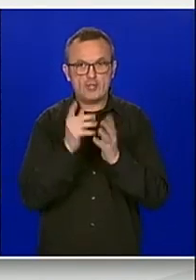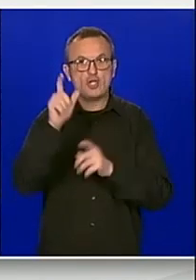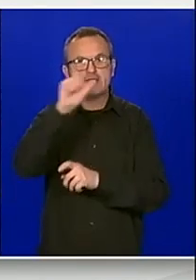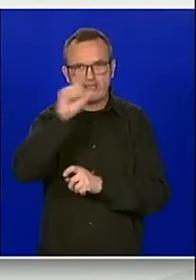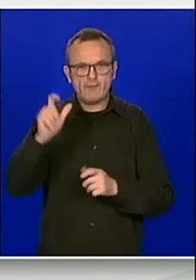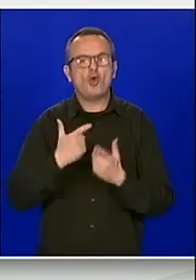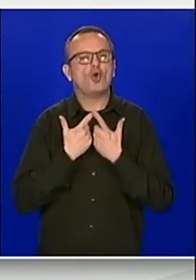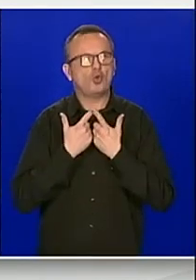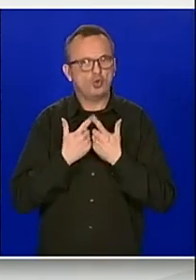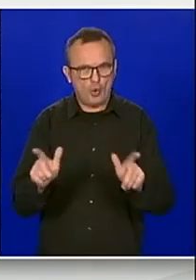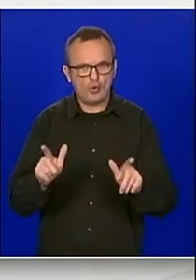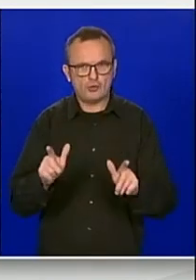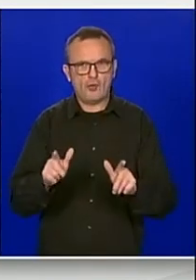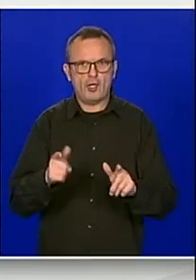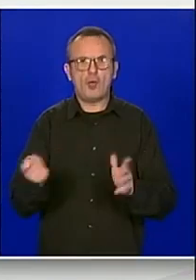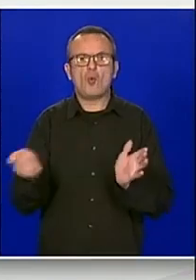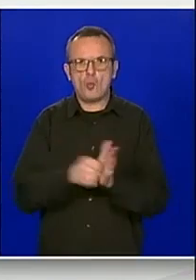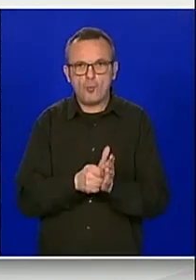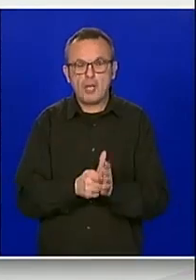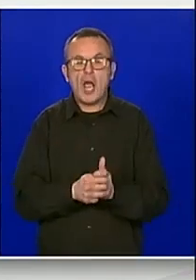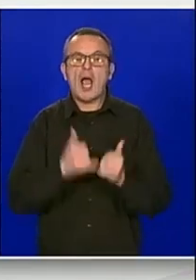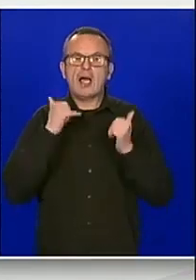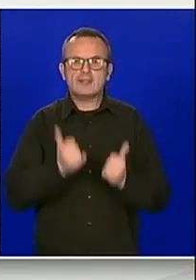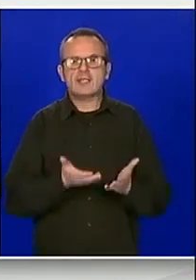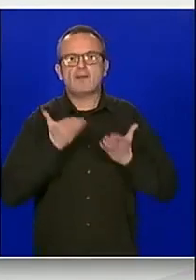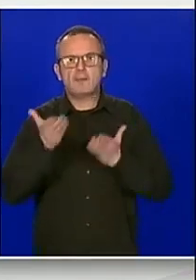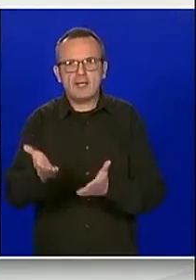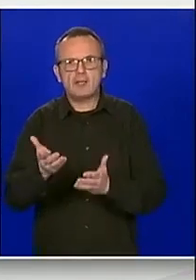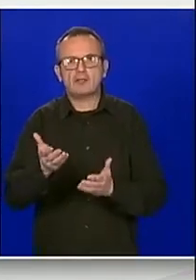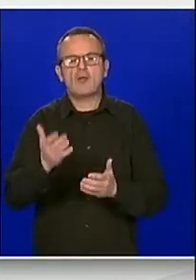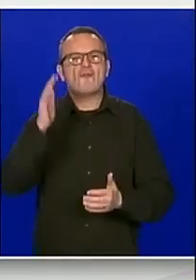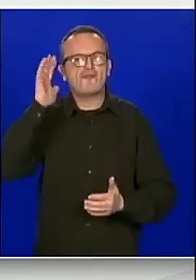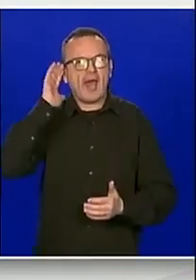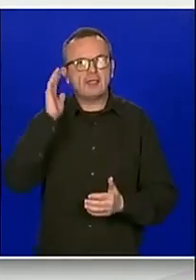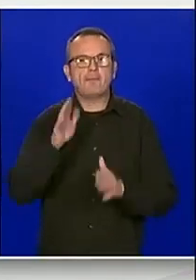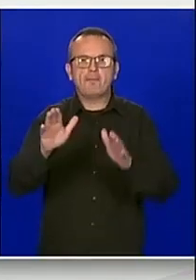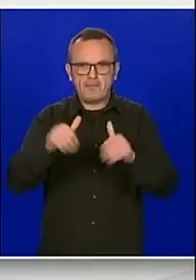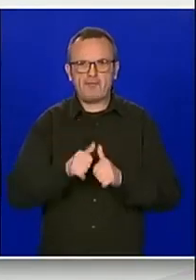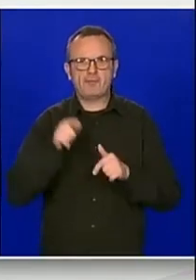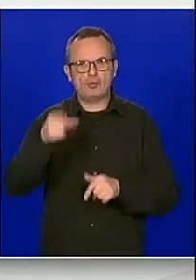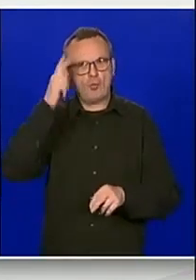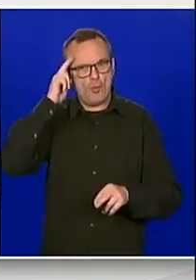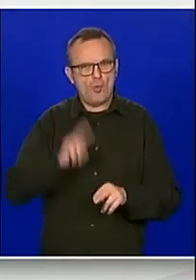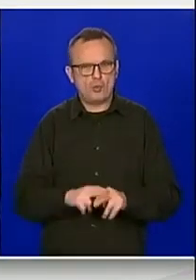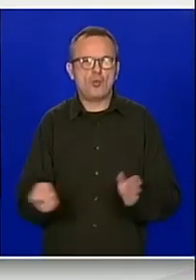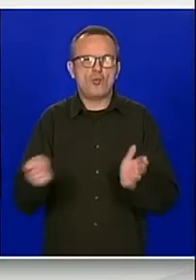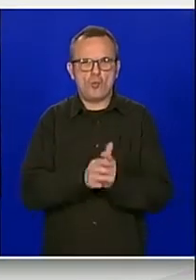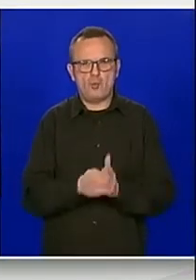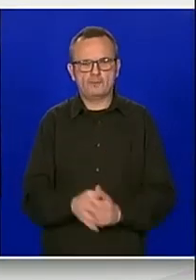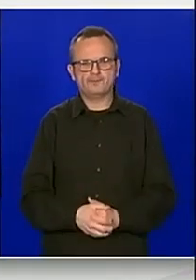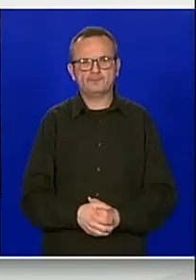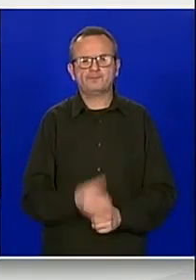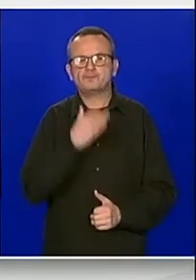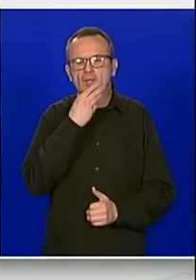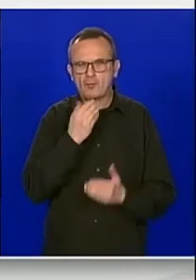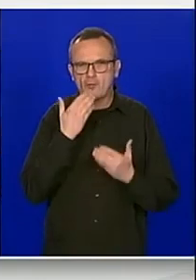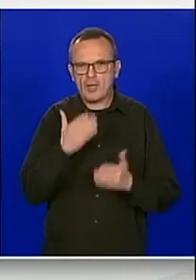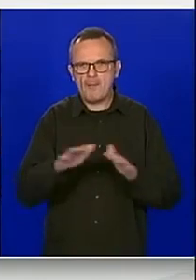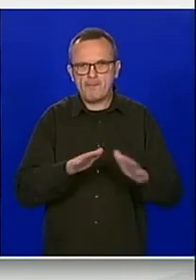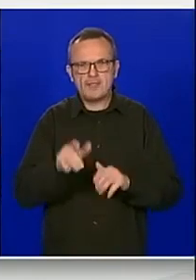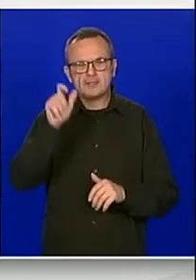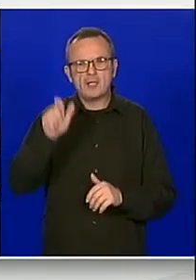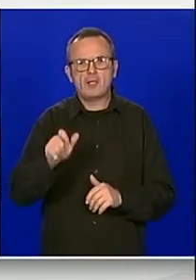toga se predlaže vlade Republike Hrvatske donošenje predmetne odluka. Hvala. Hvala vam lijepa, ministret, ko je za?